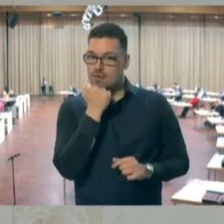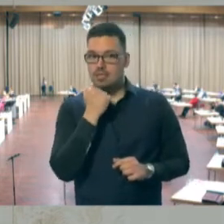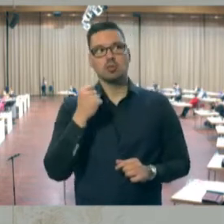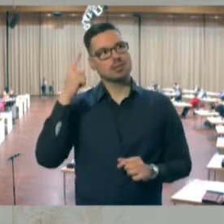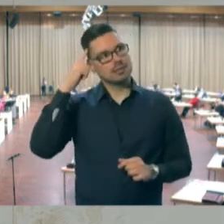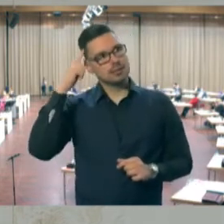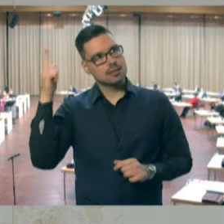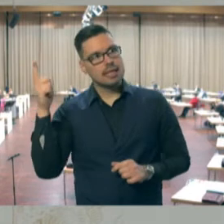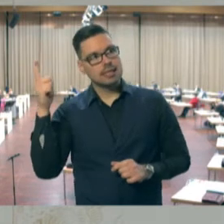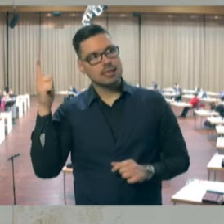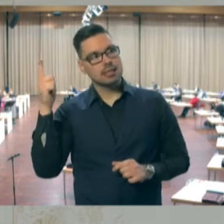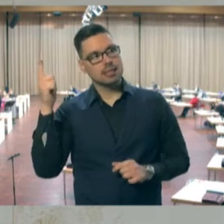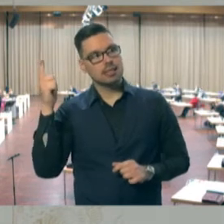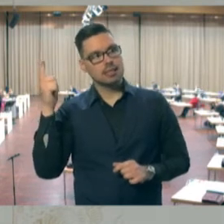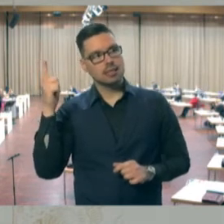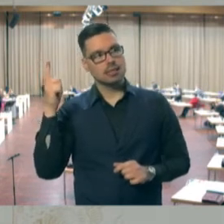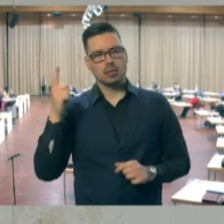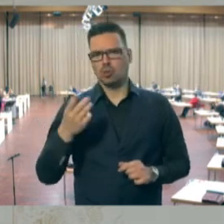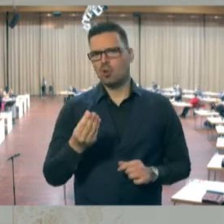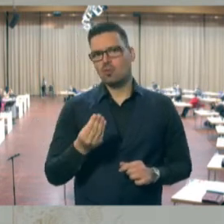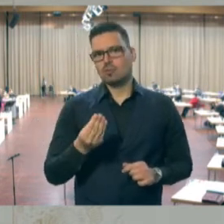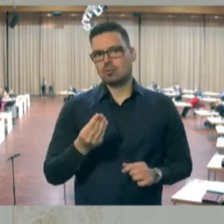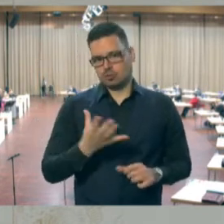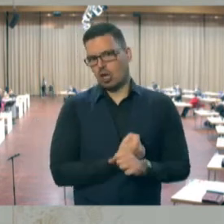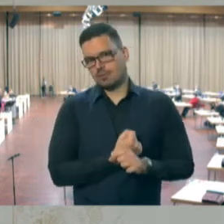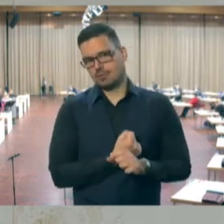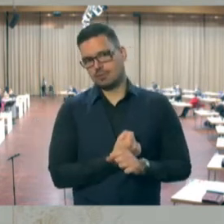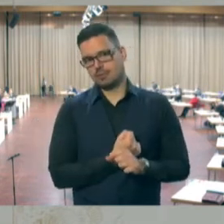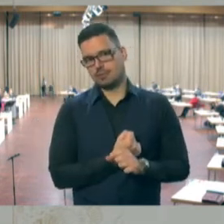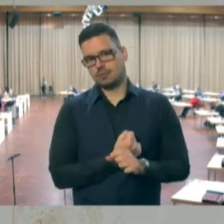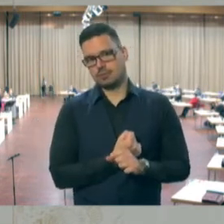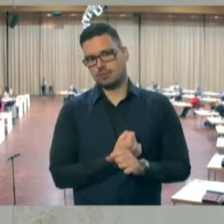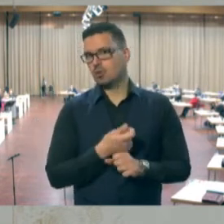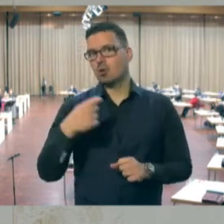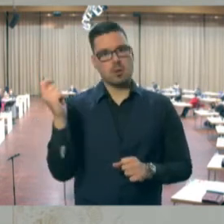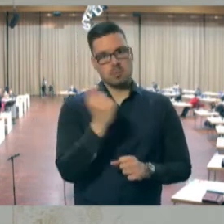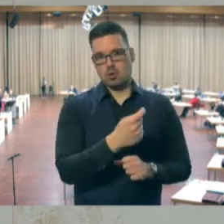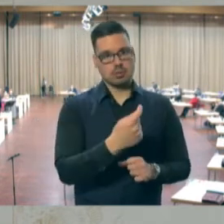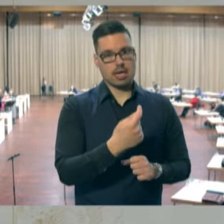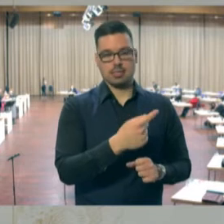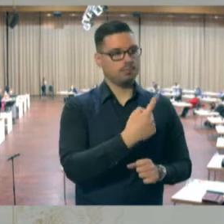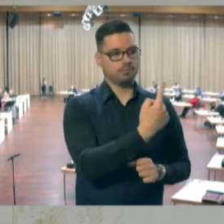denke, dass mir dies auch meist gelungen ist. Beurteilen müssen das andere.